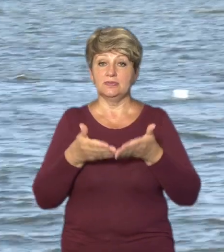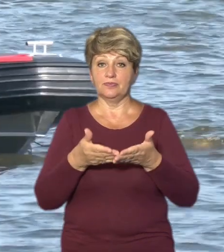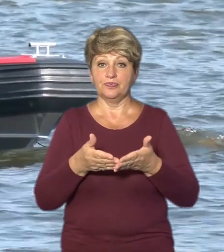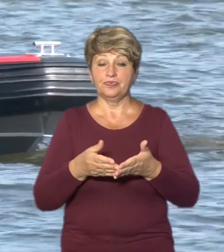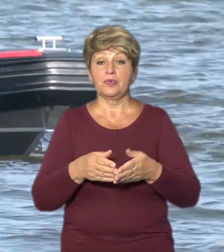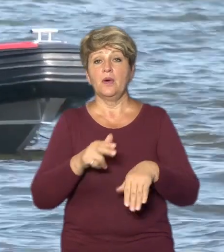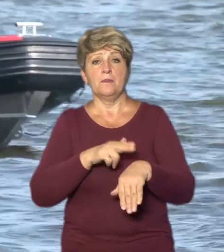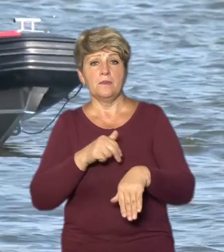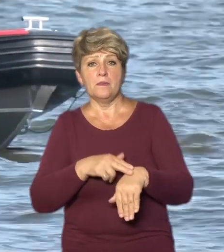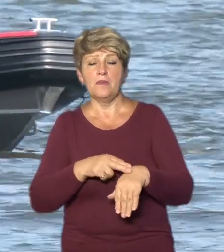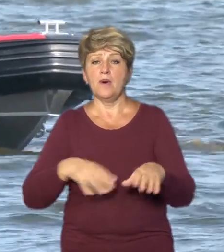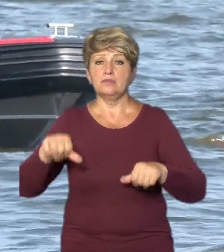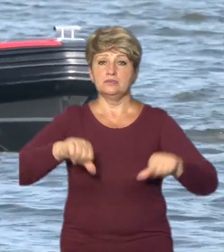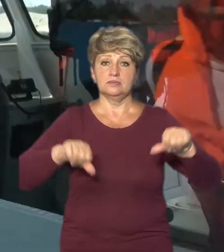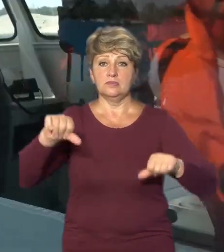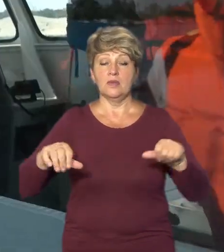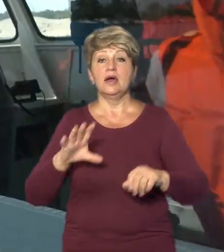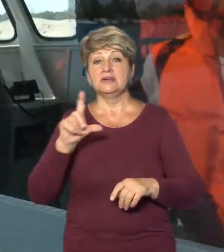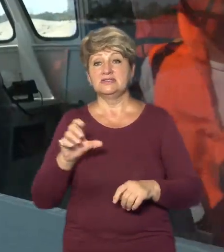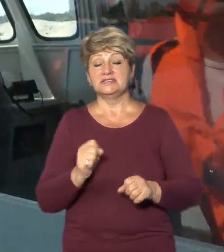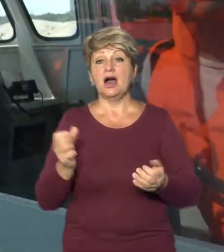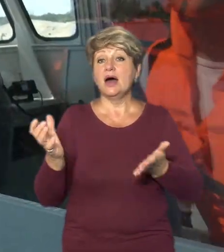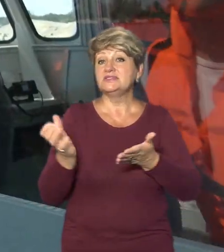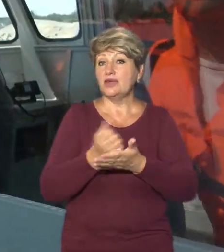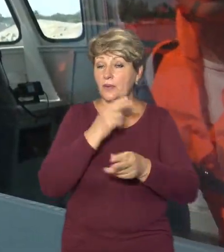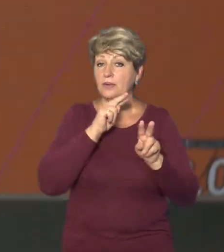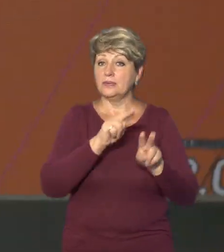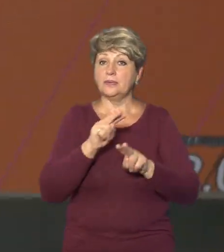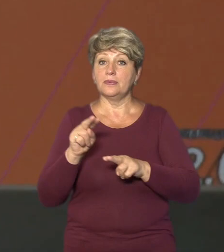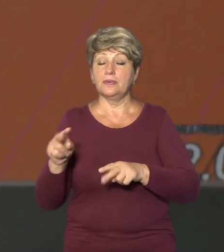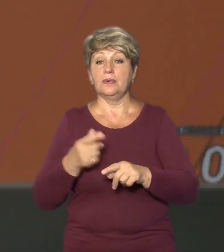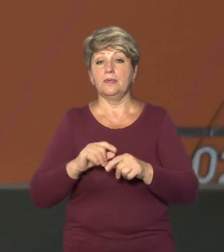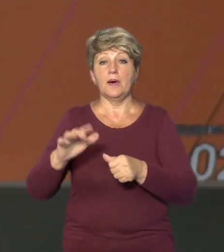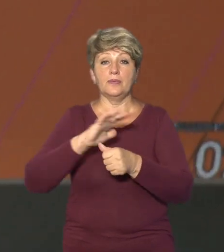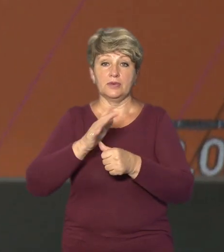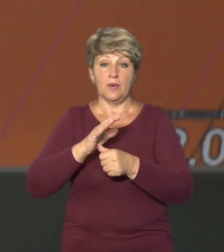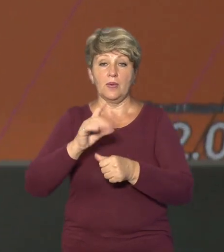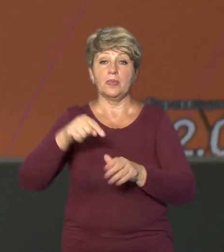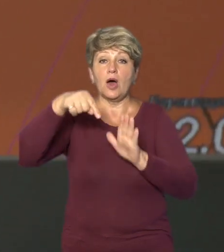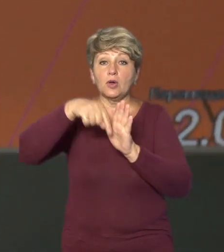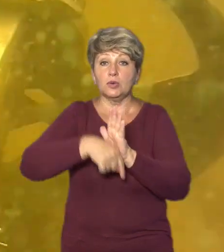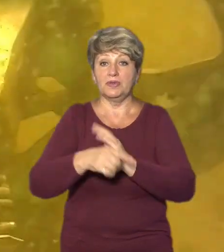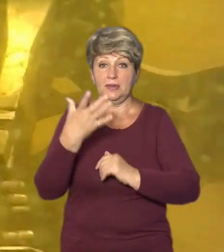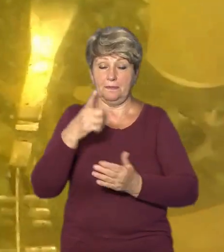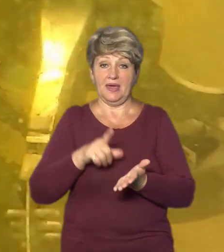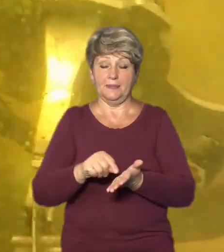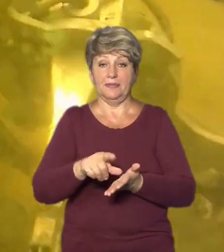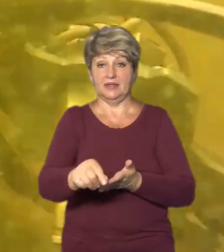поліції на воді. А за вибухонебезпечною знахідкою стежать завдяки дрону. На глибині 5 метрів.